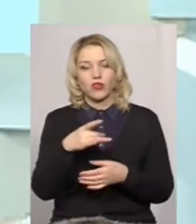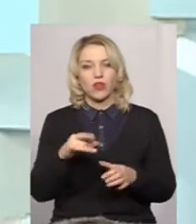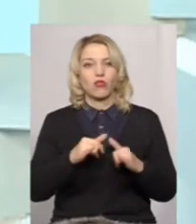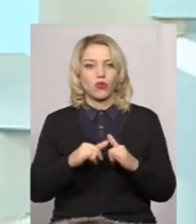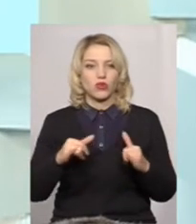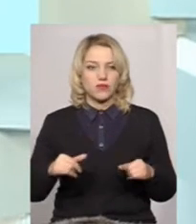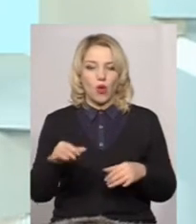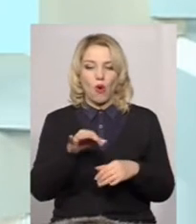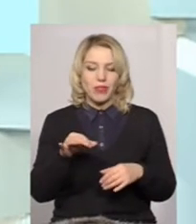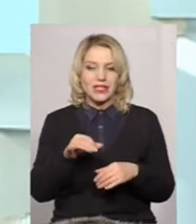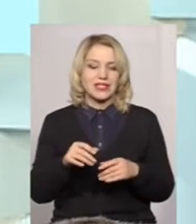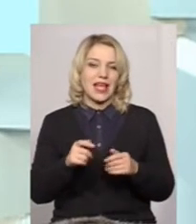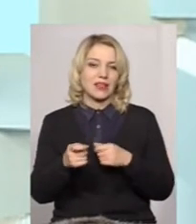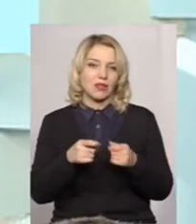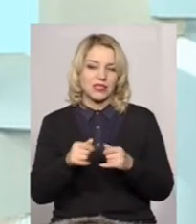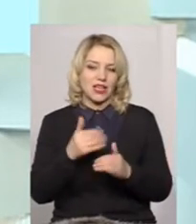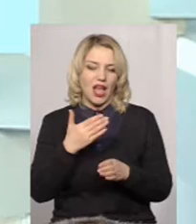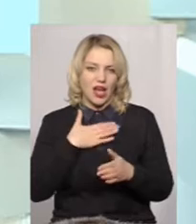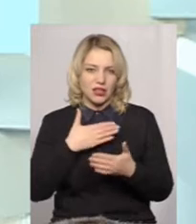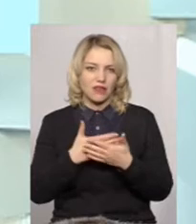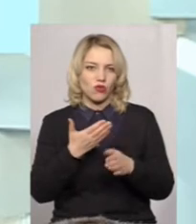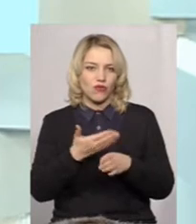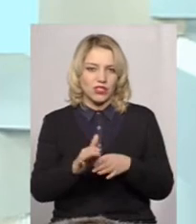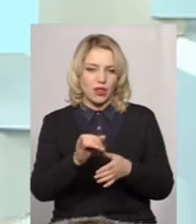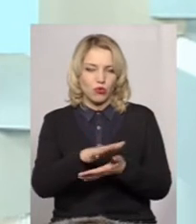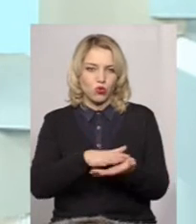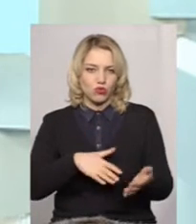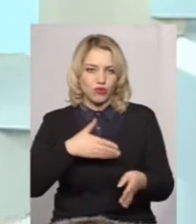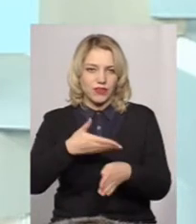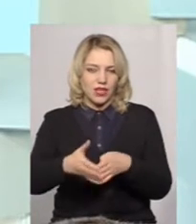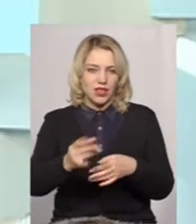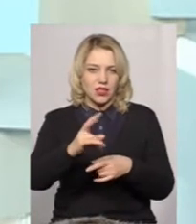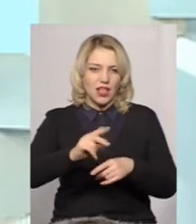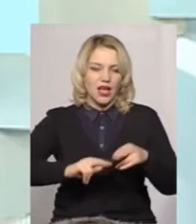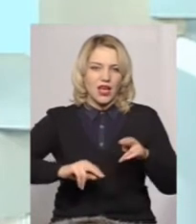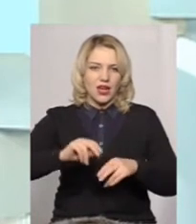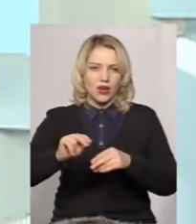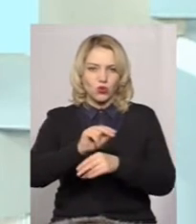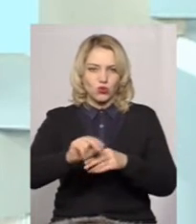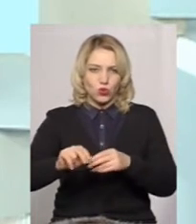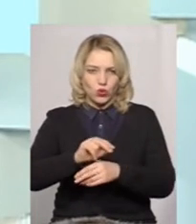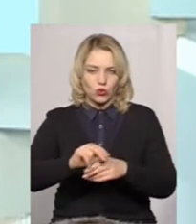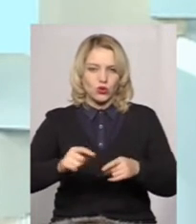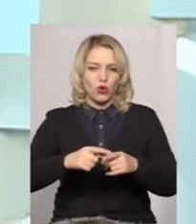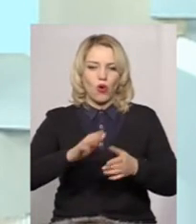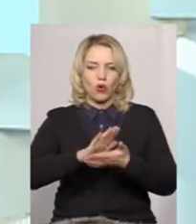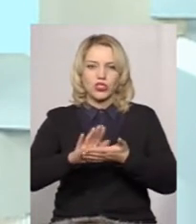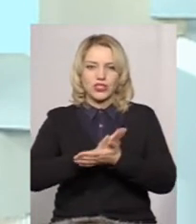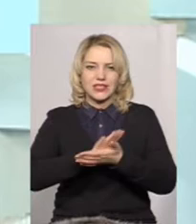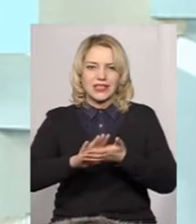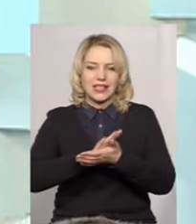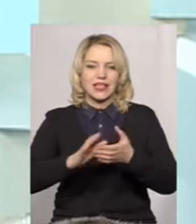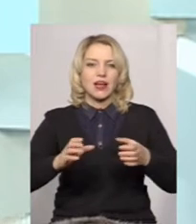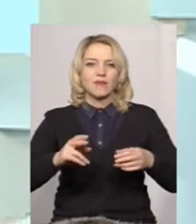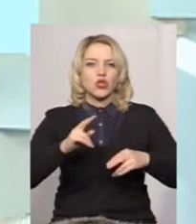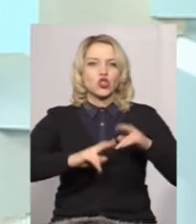адміністрація активно виділяла і продовжує виділяти на реконструкцію очисних споруд, особливо по районних